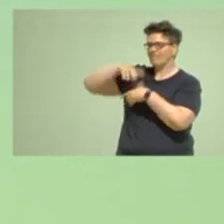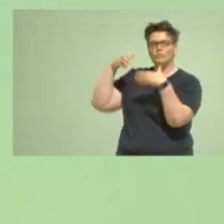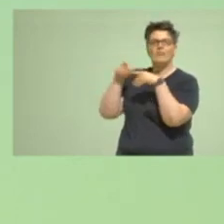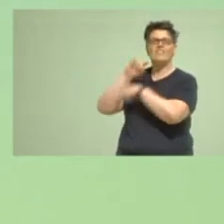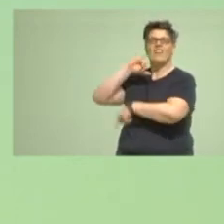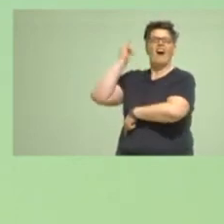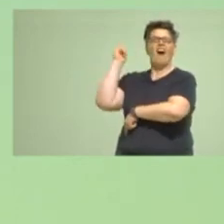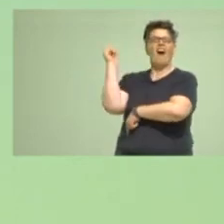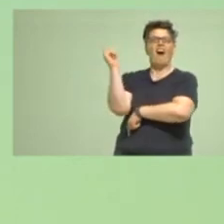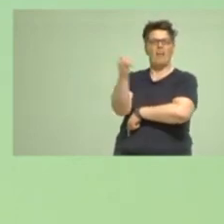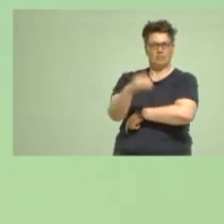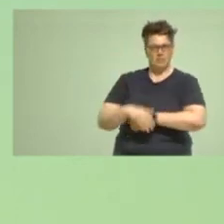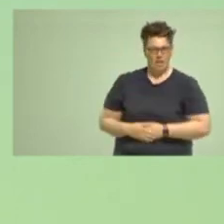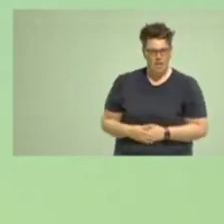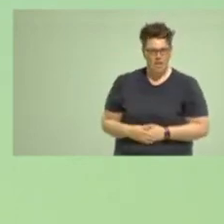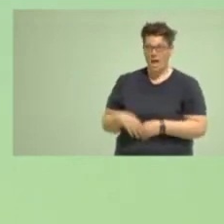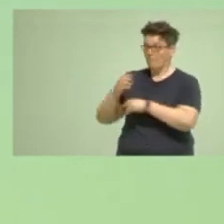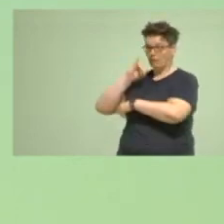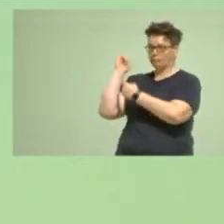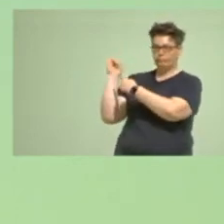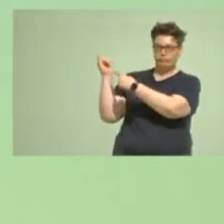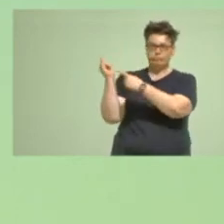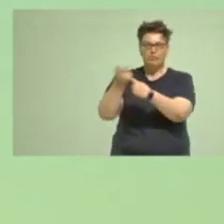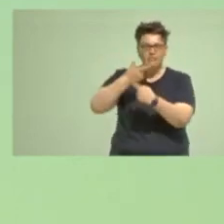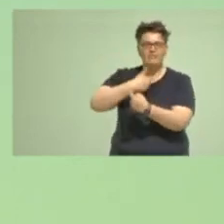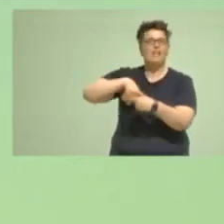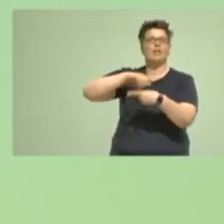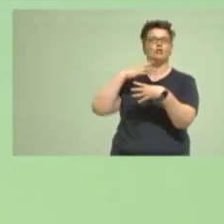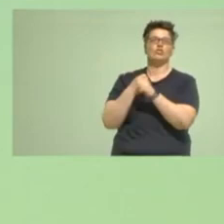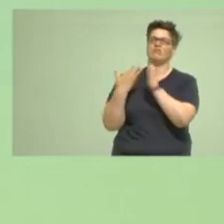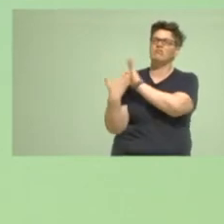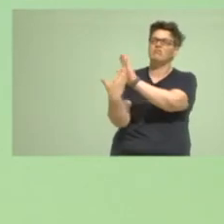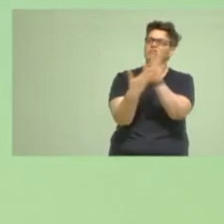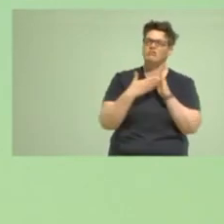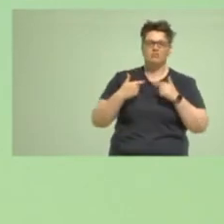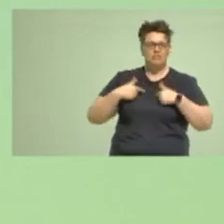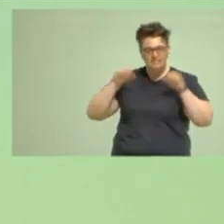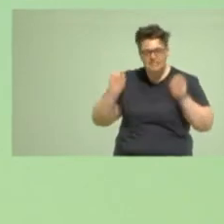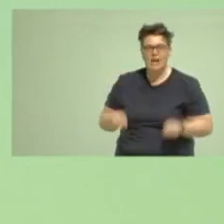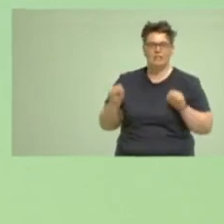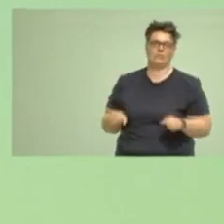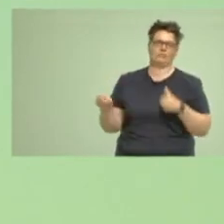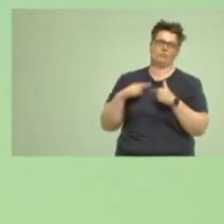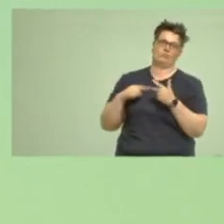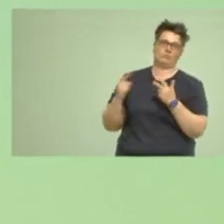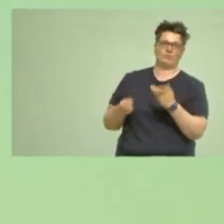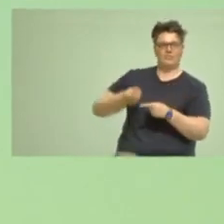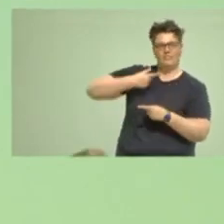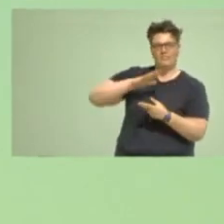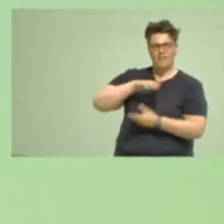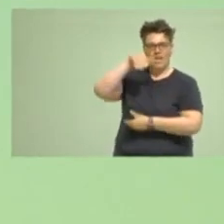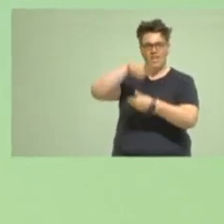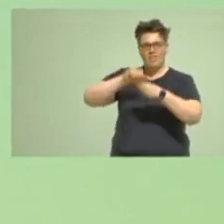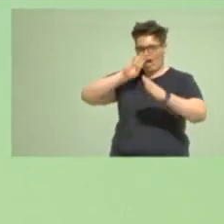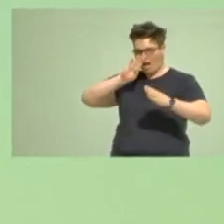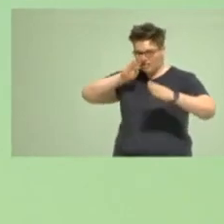was wir eigentlich hinkriegen können, wenn wir es richtig machen. Wenn wir unsere Inhalte im Mittelpunkt haben und